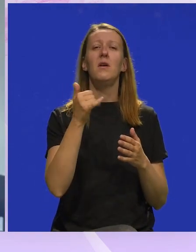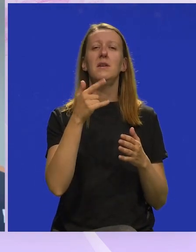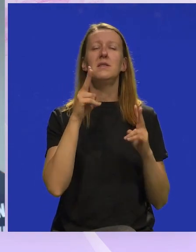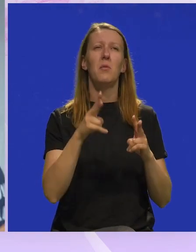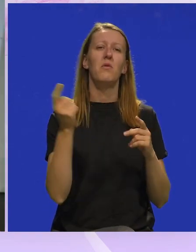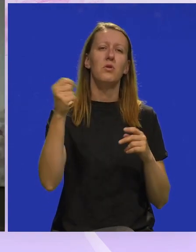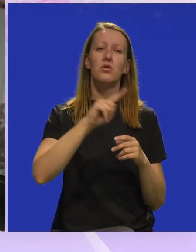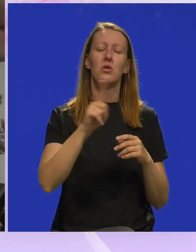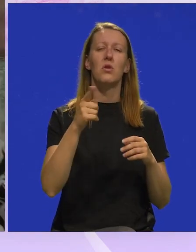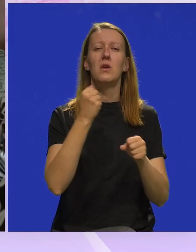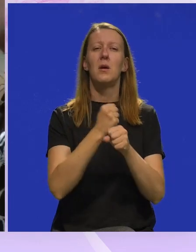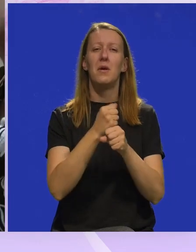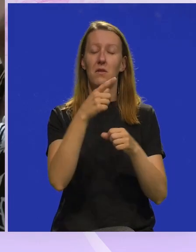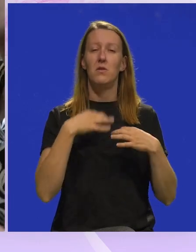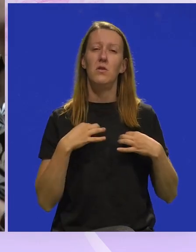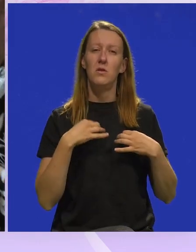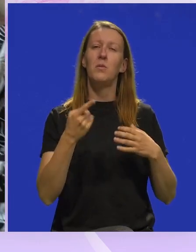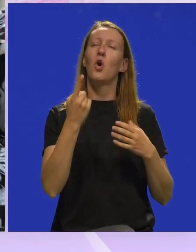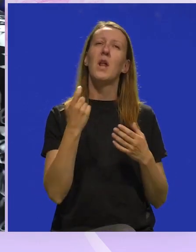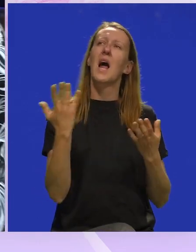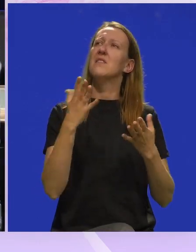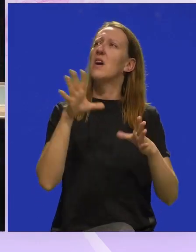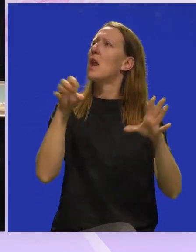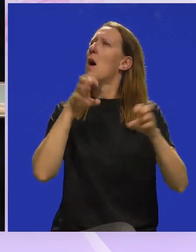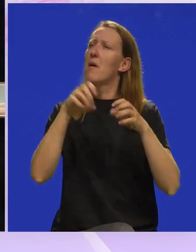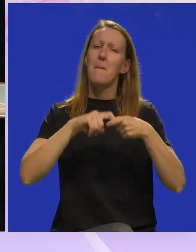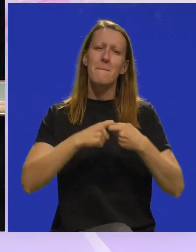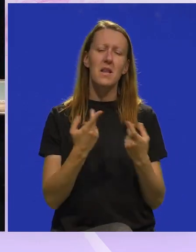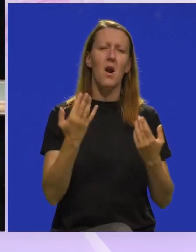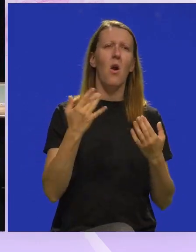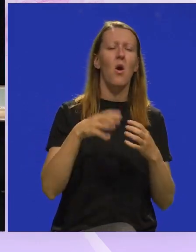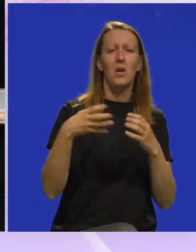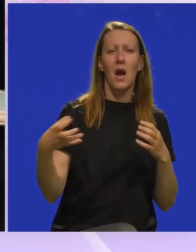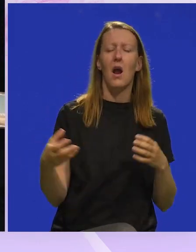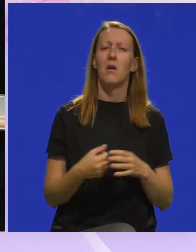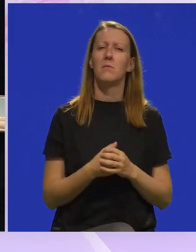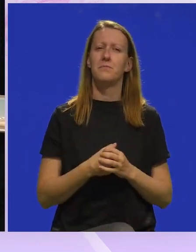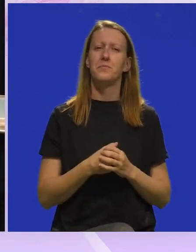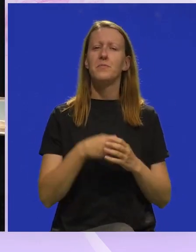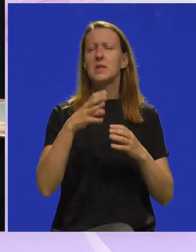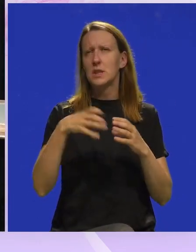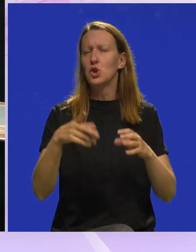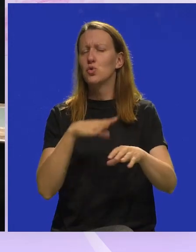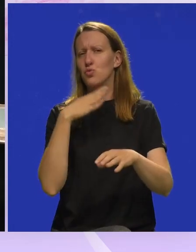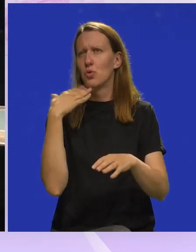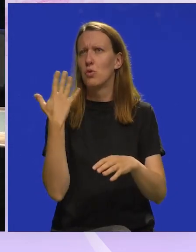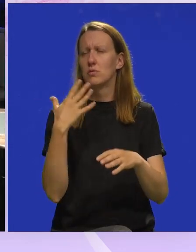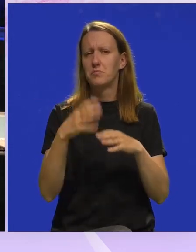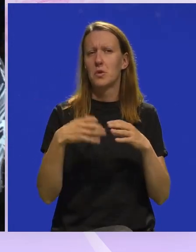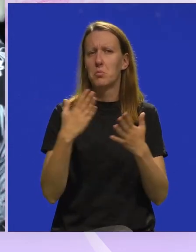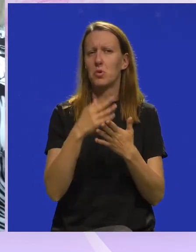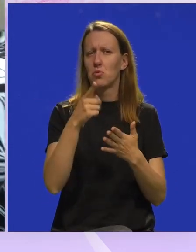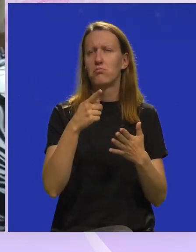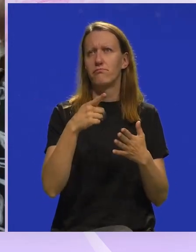zapravo došlo do realizacije kostima? Odakle ste sve nabavljali materijale? Koliko je trajalo? Pa trajalo je dosta. Trajalo je,